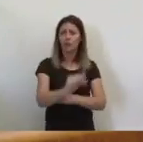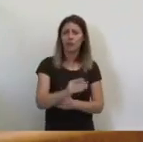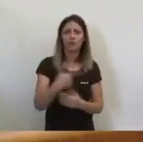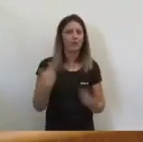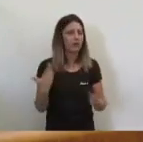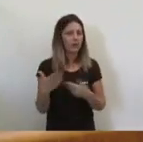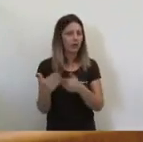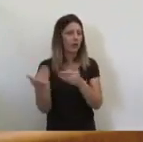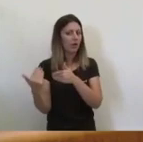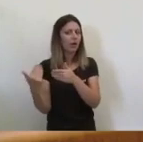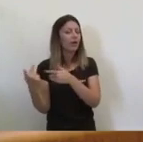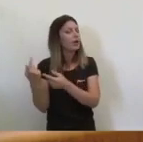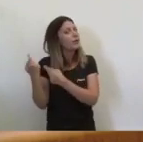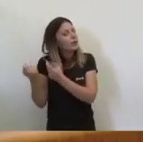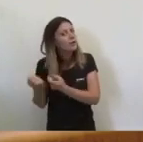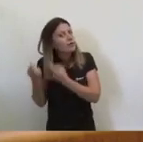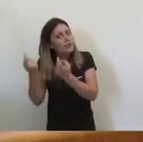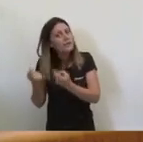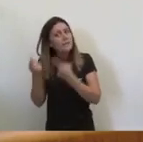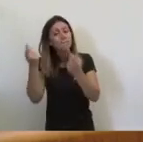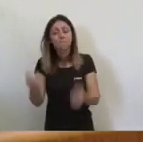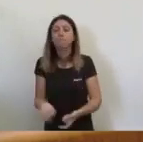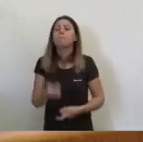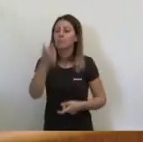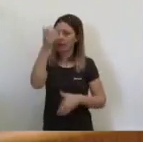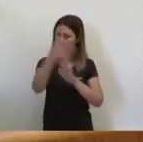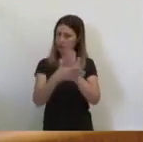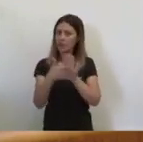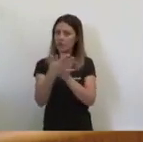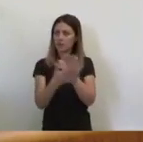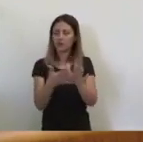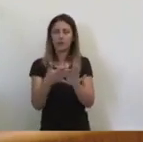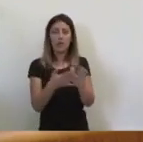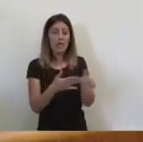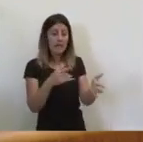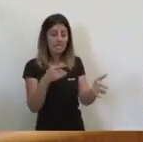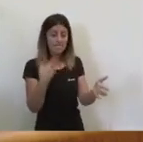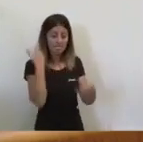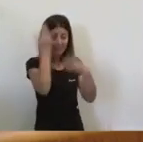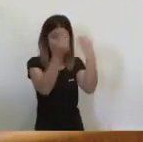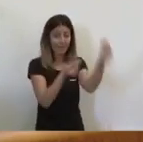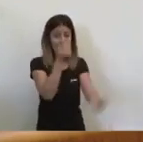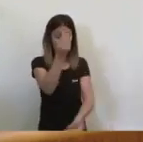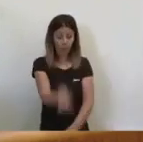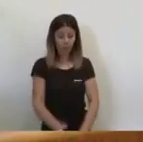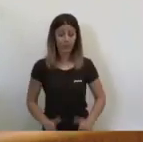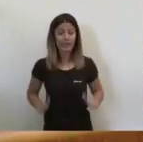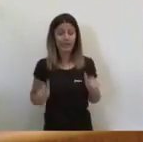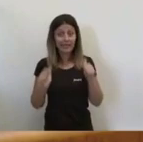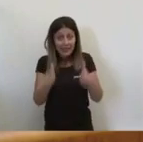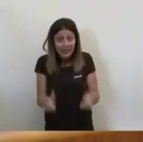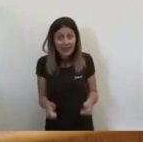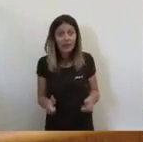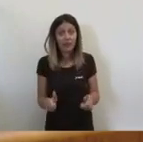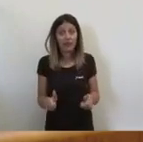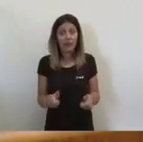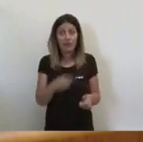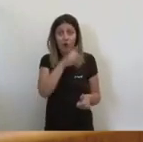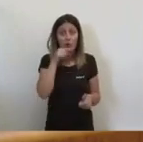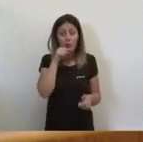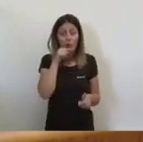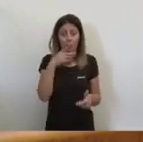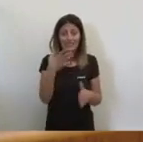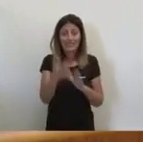consensuar. I li dic una cosa. És més, el seu plantejament inicial abans d'escoltar el compromís